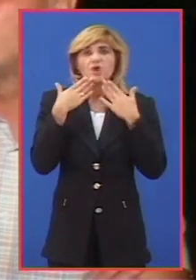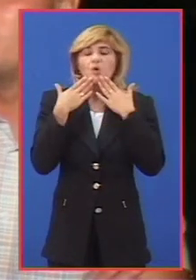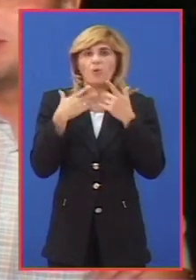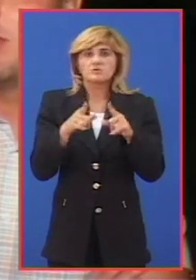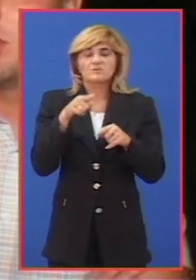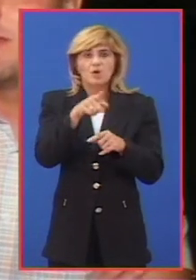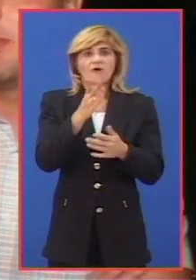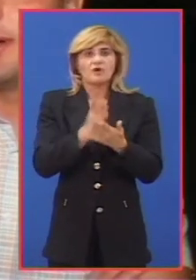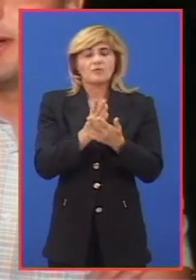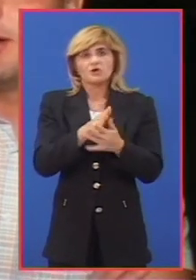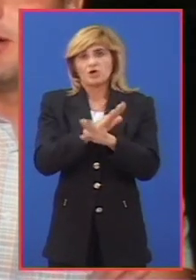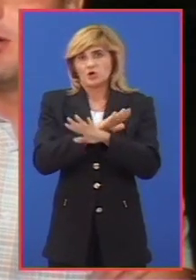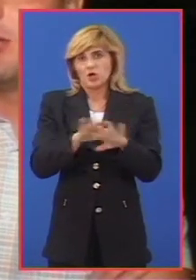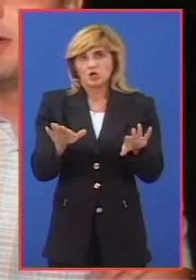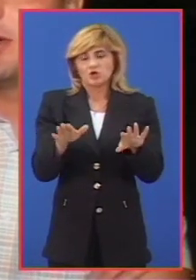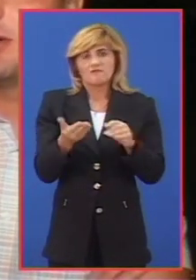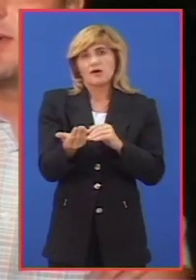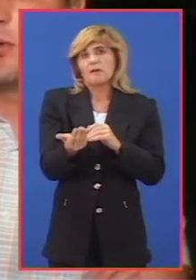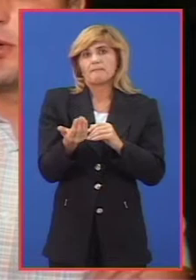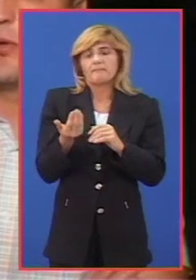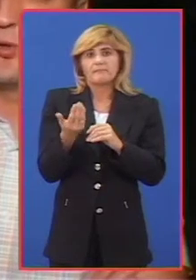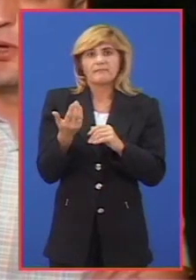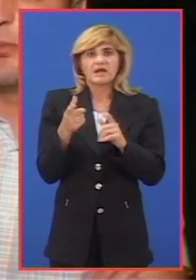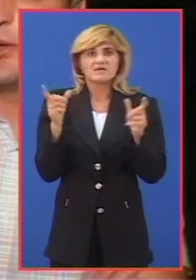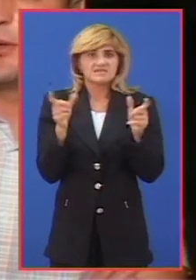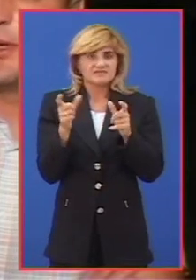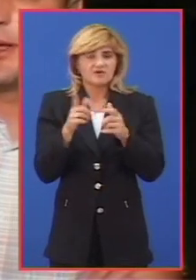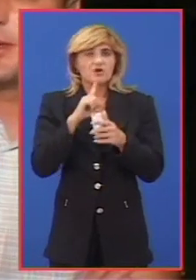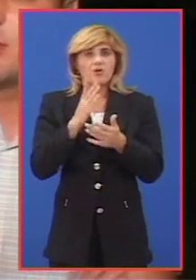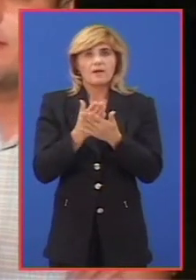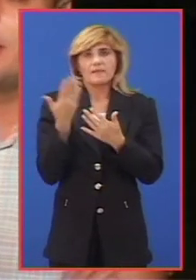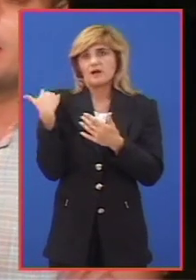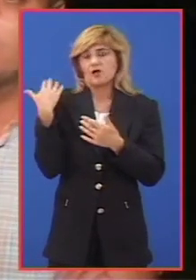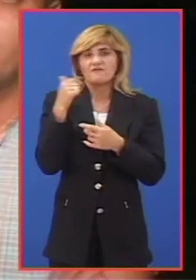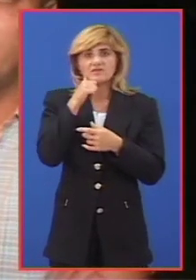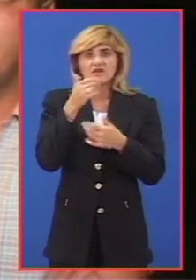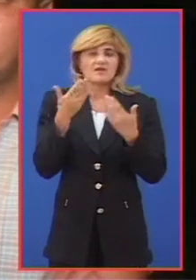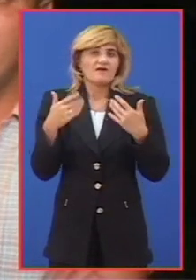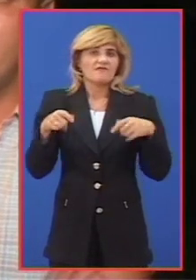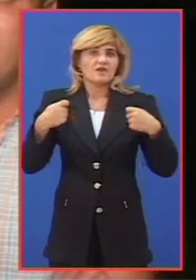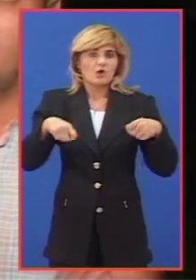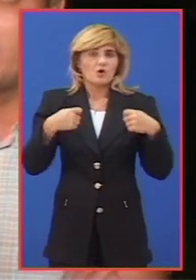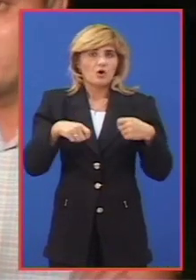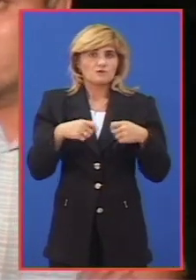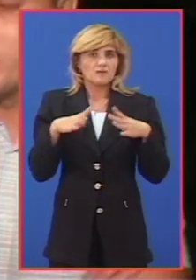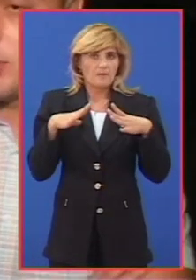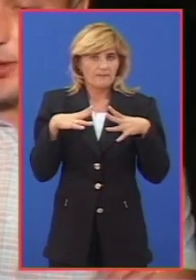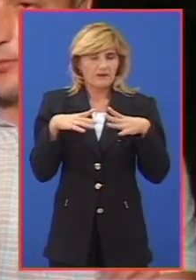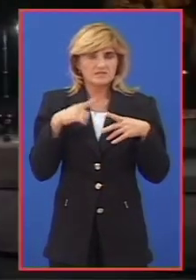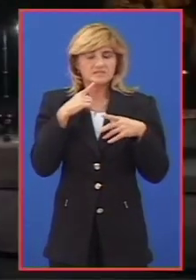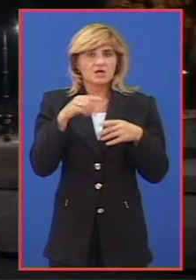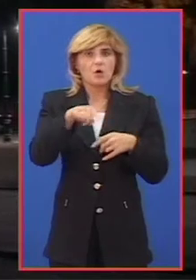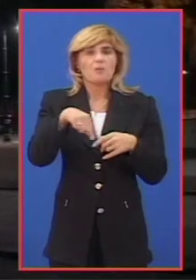ova rasveta bude gotova pre ovih svetkovina koje su bile pretvranih dana, znači i velike gospojine i Bunarićkog